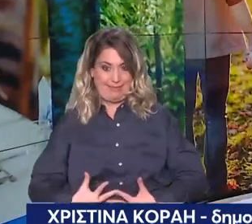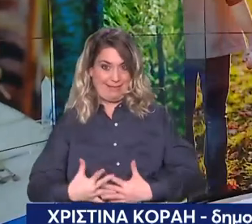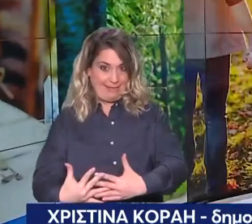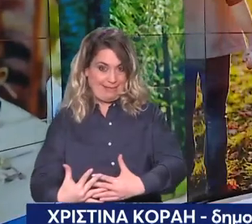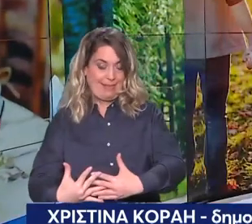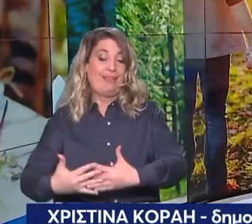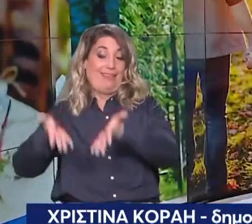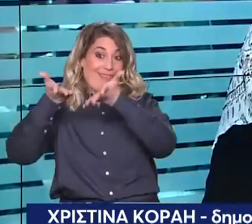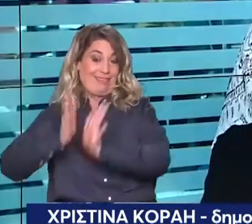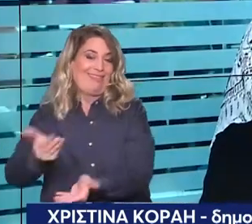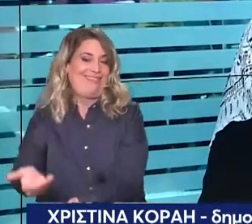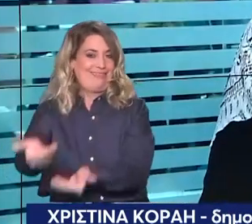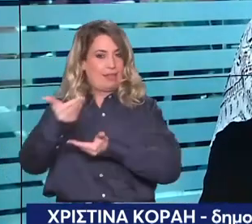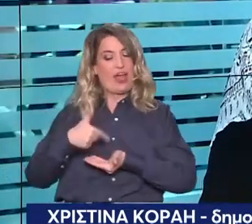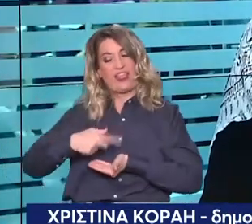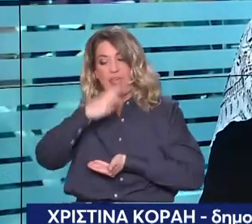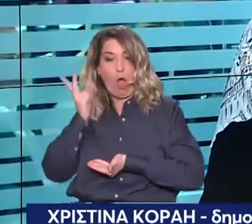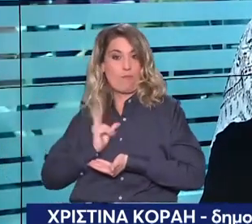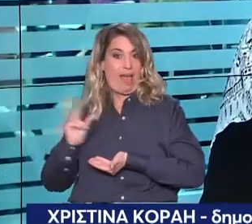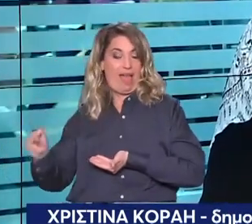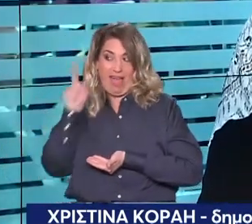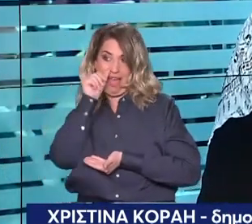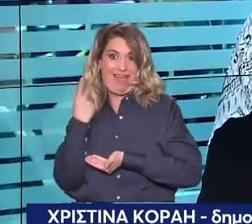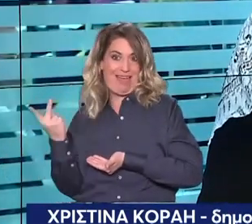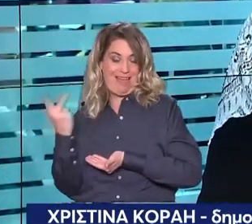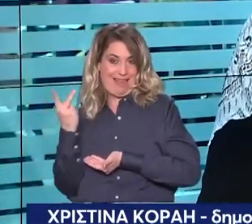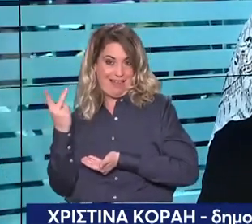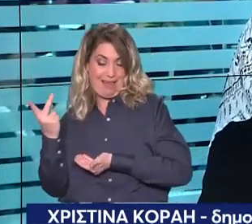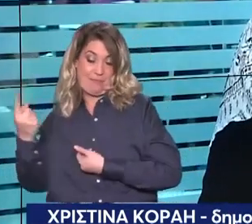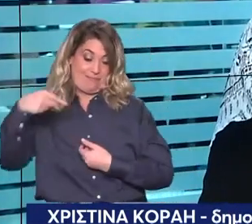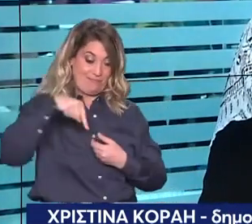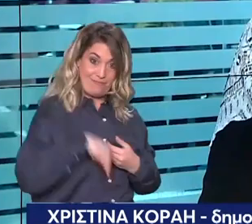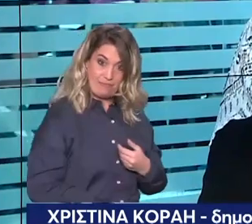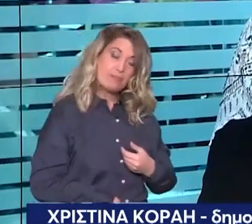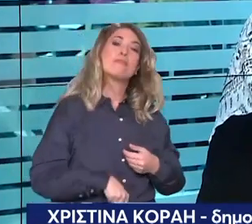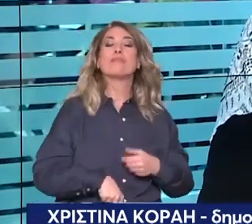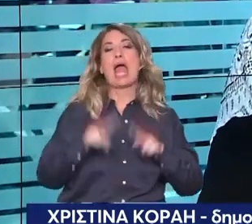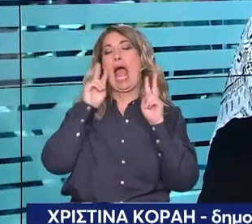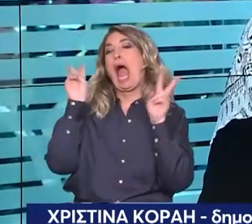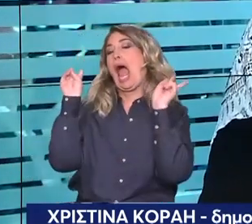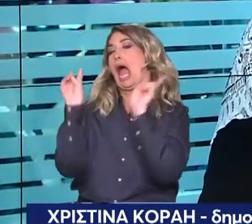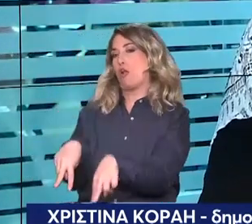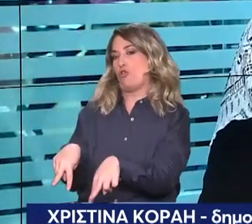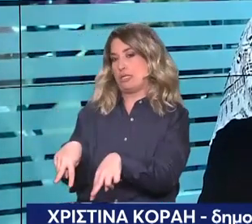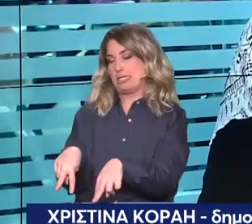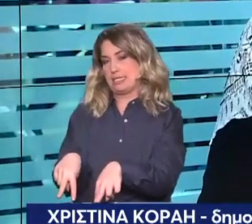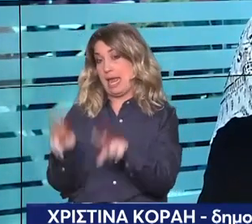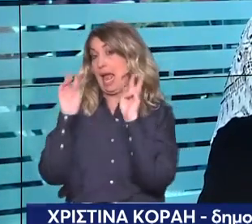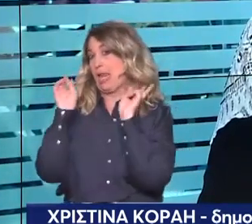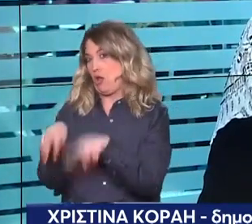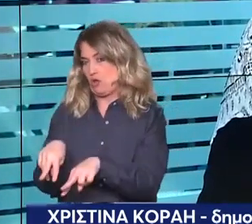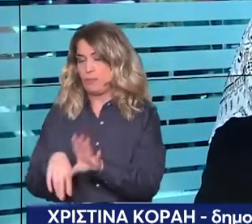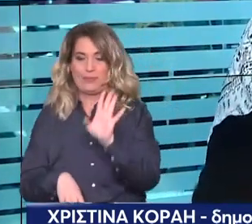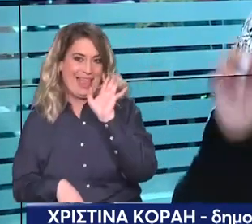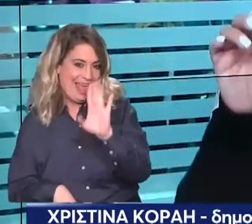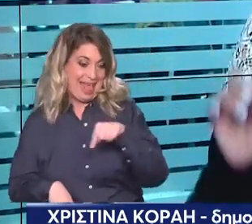απαγορεύεται η παρένθετη μητέρα αλλά αν ένα ζευγάρι βγεί στο εξωτερικό και χρησιμοποιείς παρένθετη μητέρα εγώ το παιδί θα